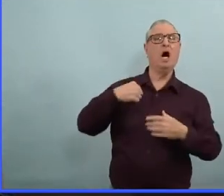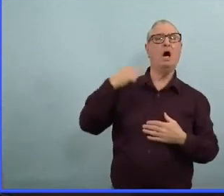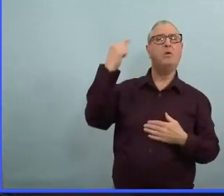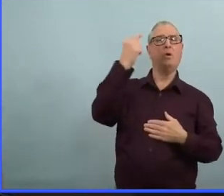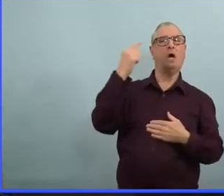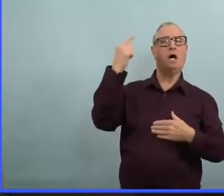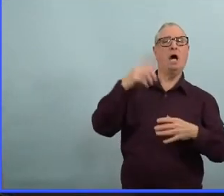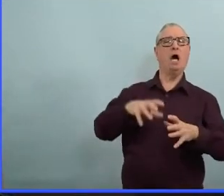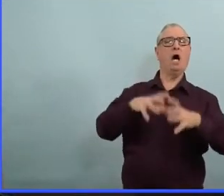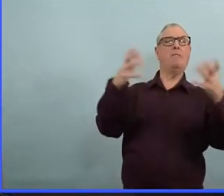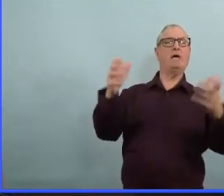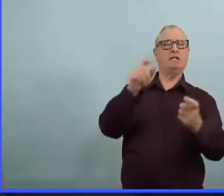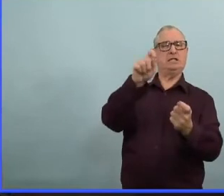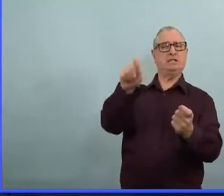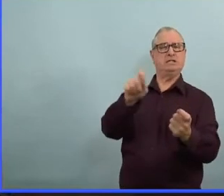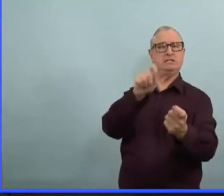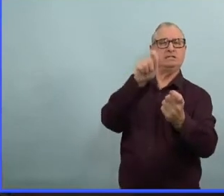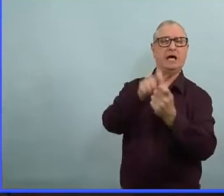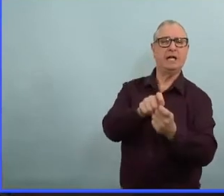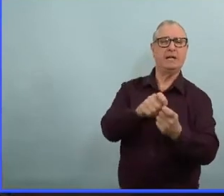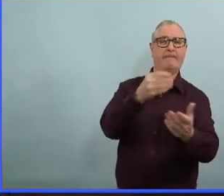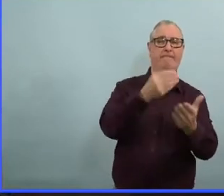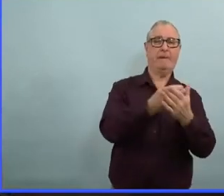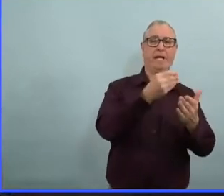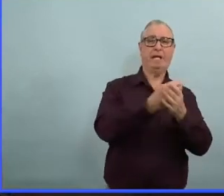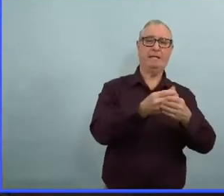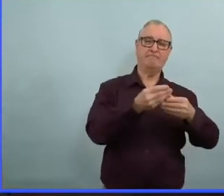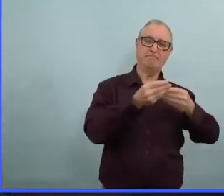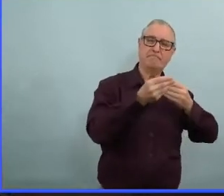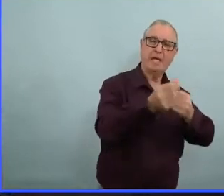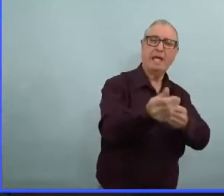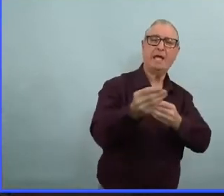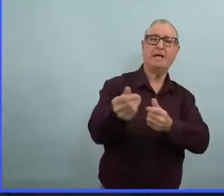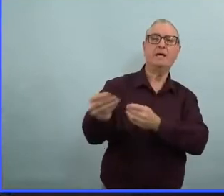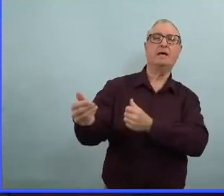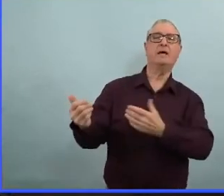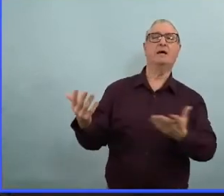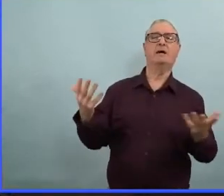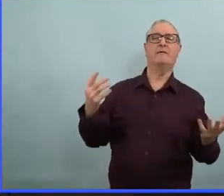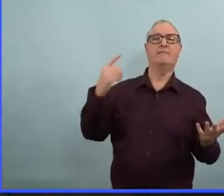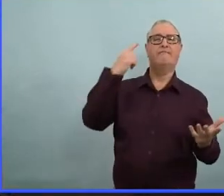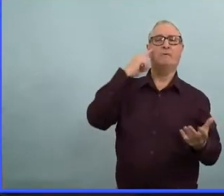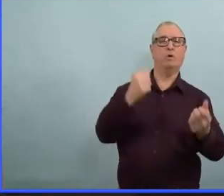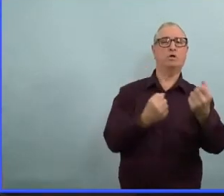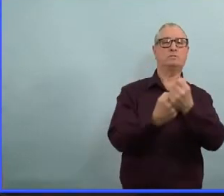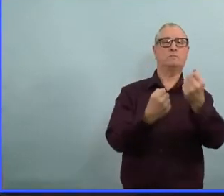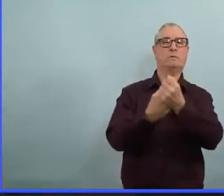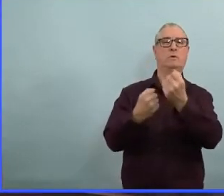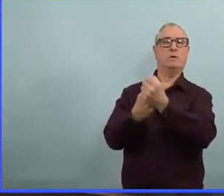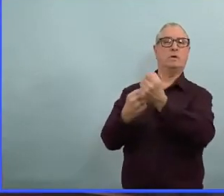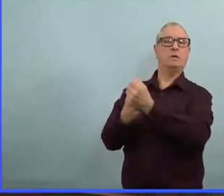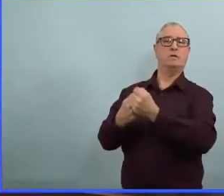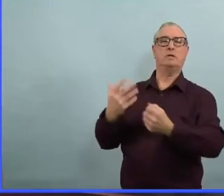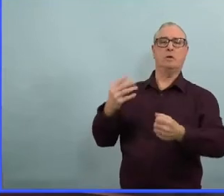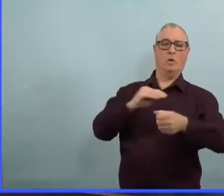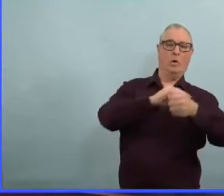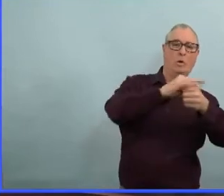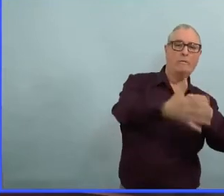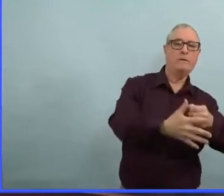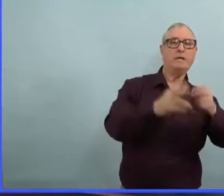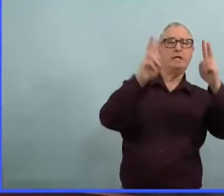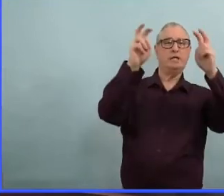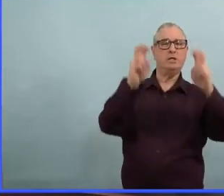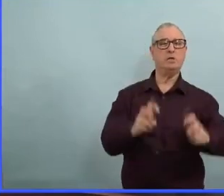Combien d'investissements est-ce que vous avez vraiment fait dans le système de santé publique de ce système de santé